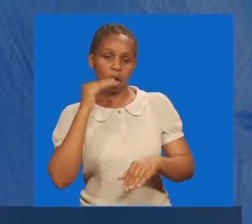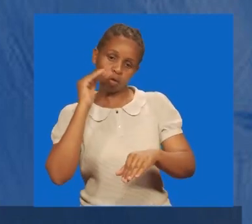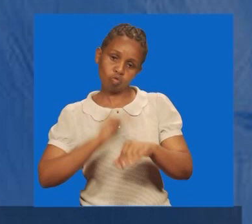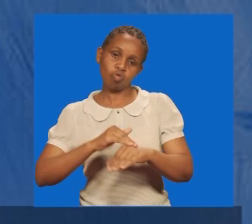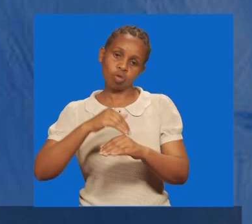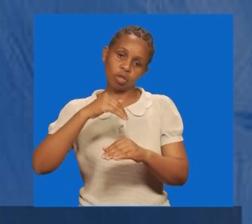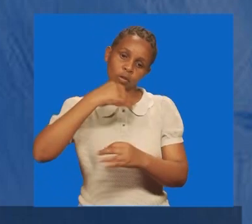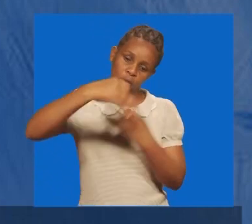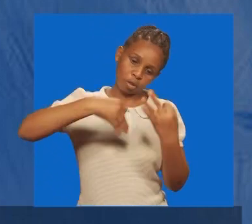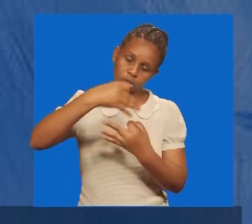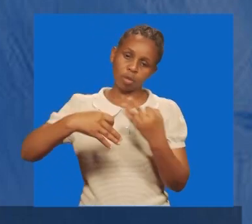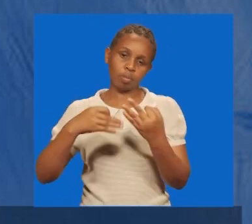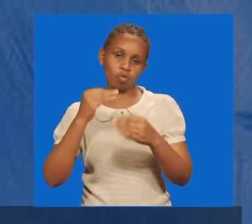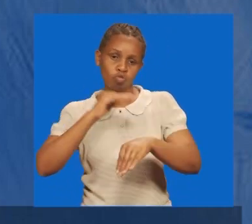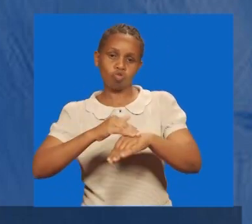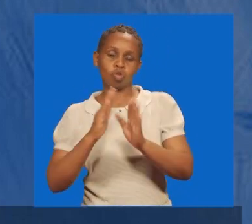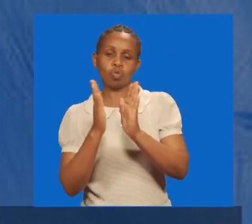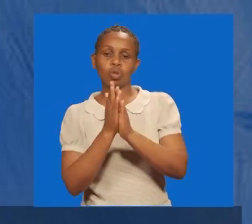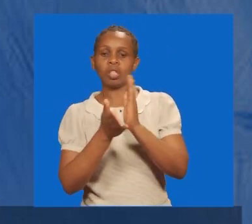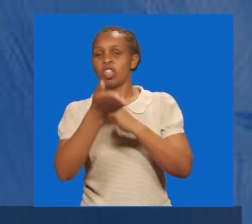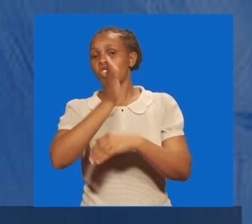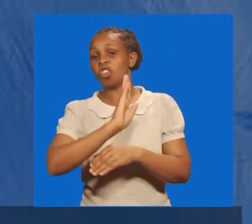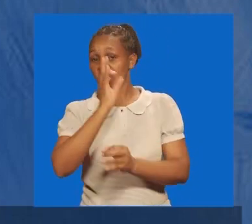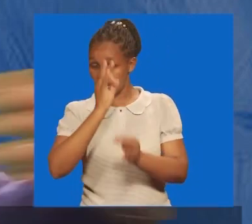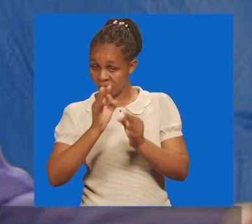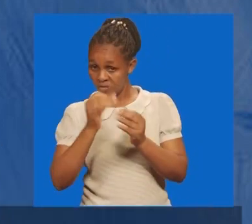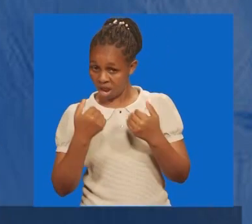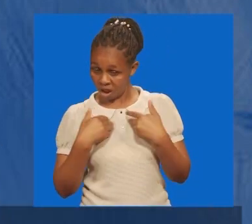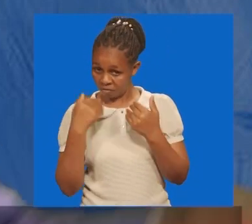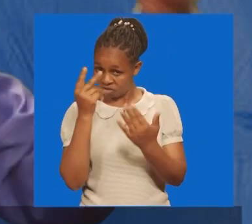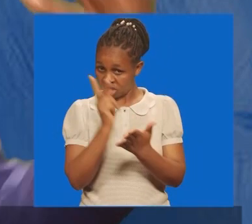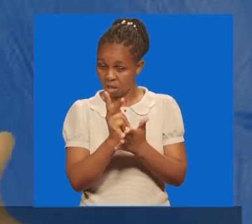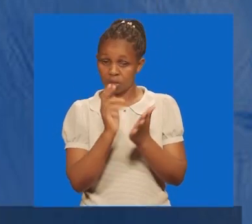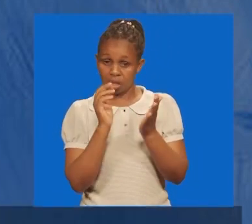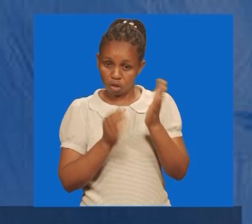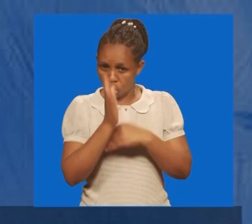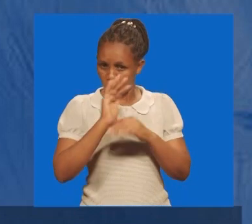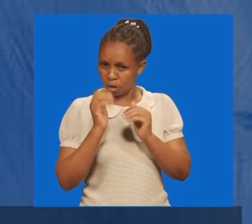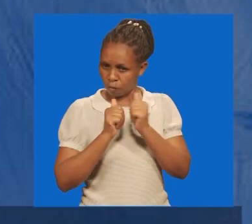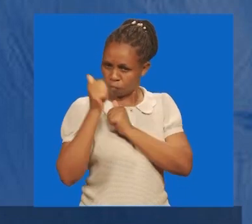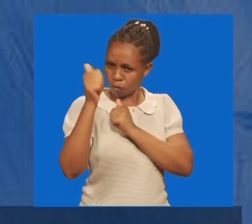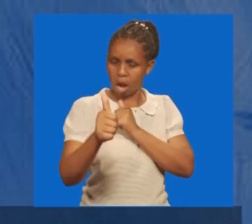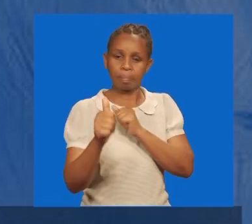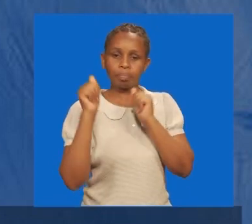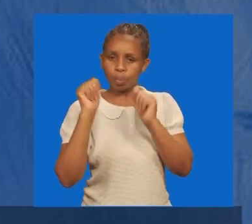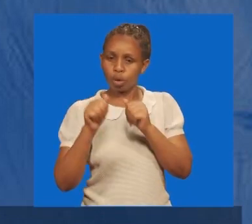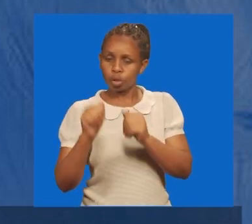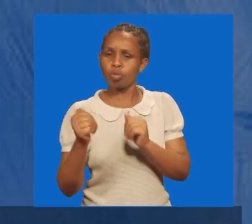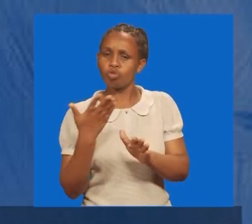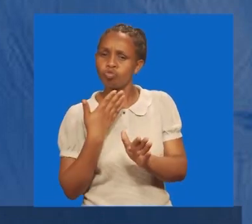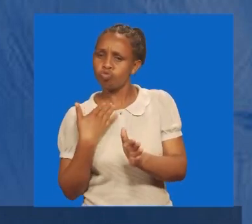mkamilifu, na mwenyezi mungu, maana, kama umemueka mungu mbali, unless, useme, unataka